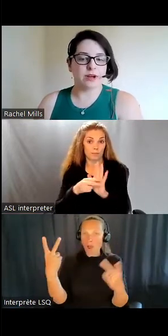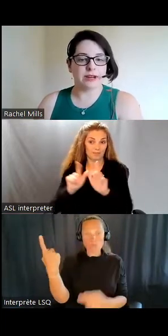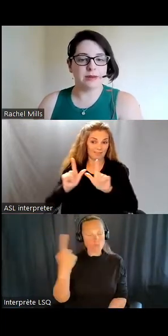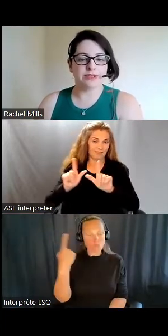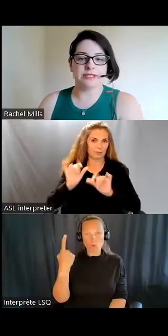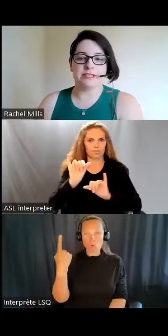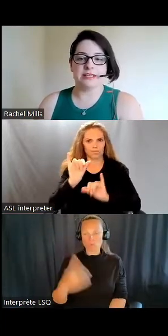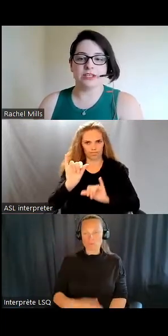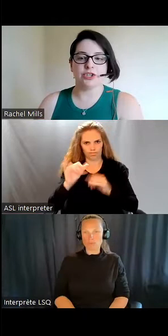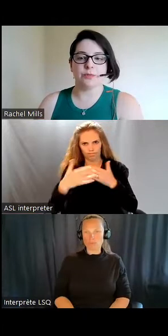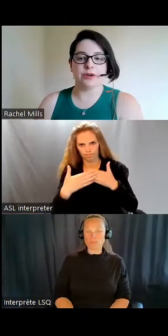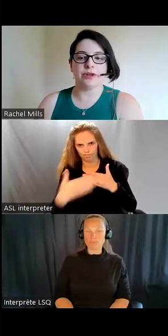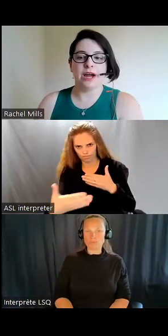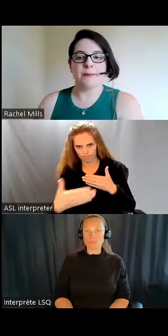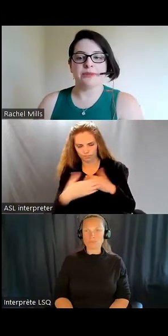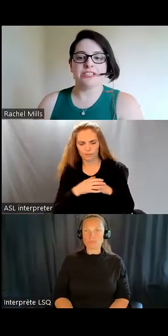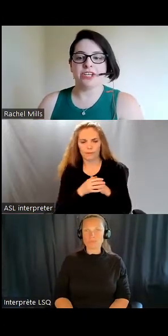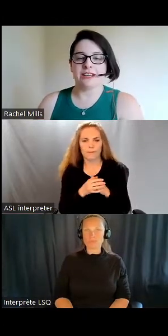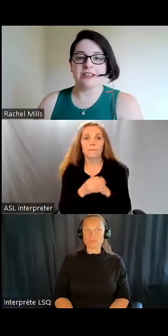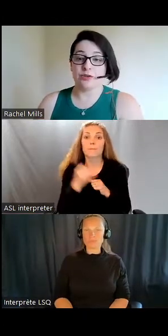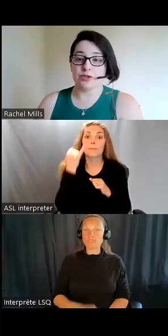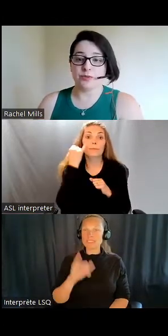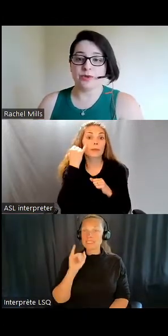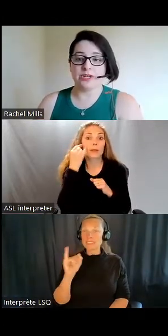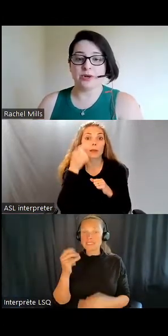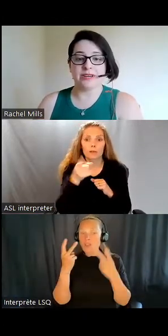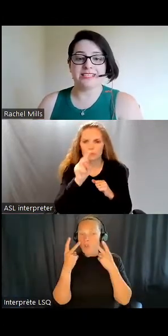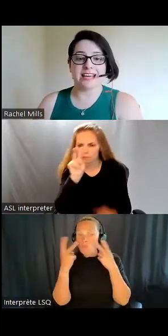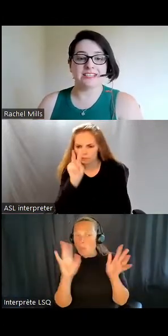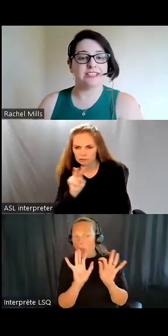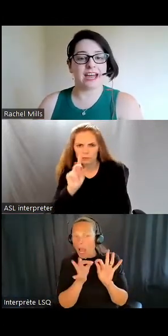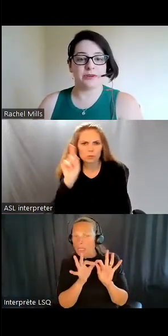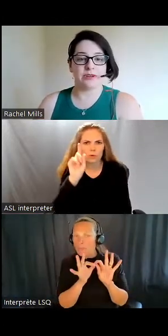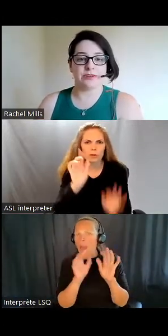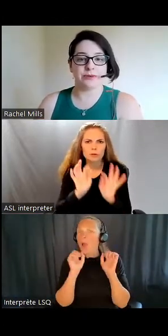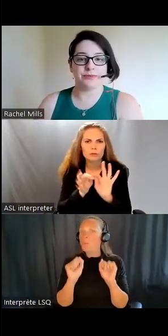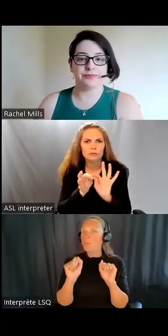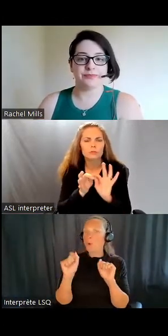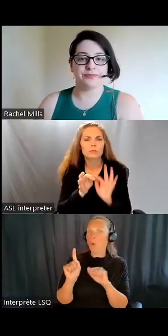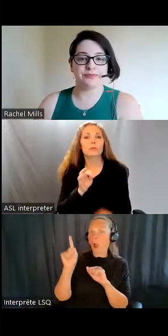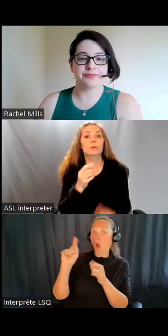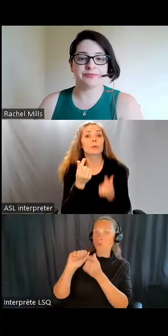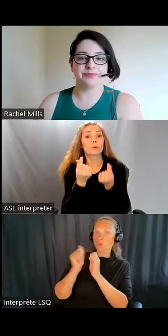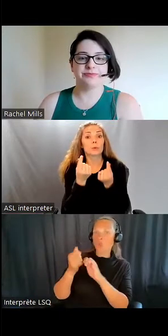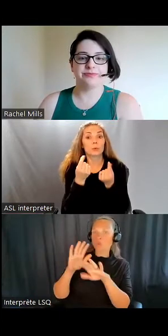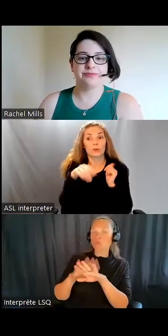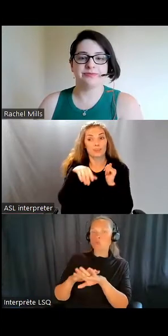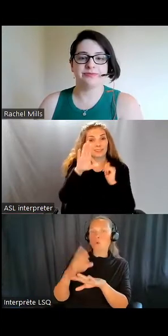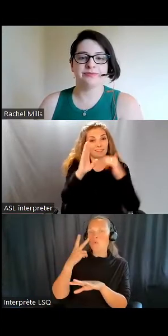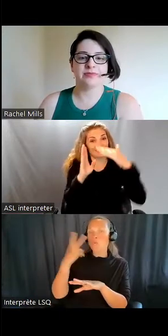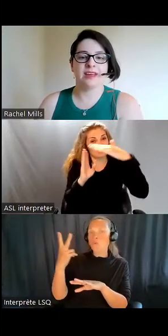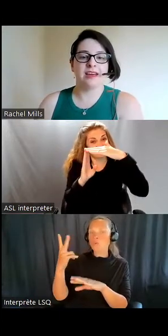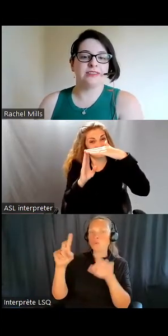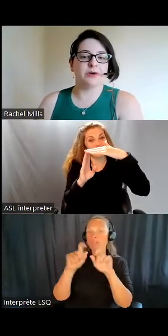écran à tout moment. Si vous ne pouvez pas voir les interprètes, veuillez vérifier que votre fenêtre zoom est réglée sur vue de